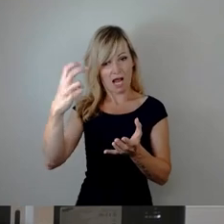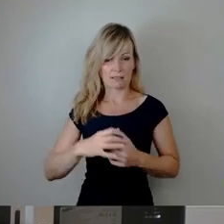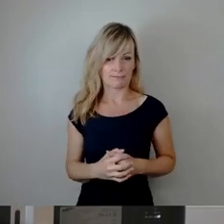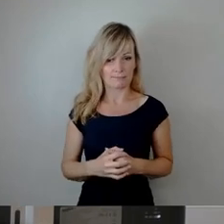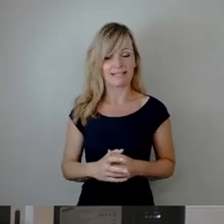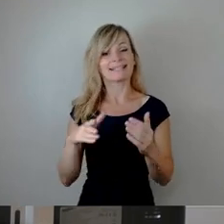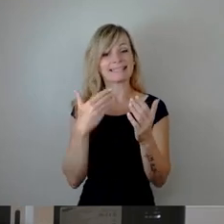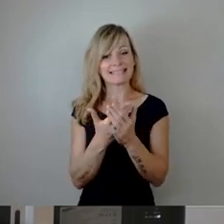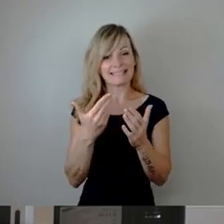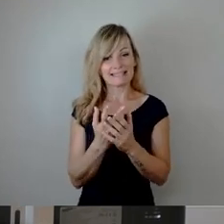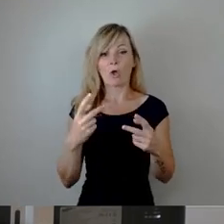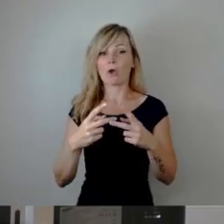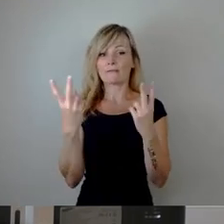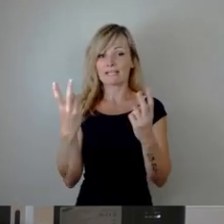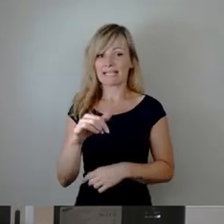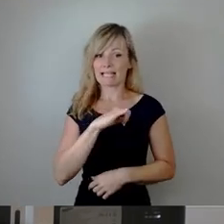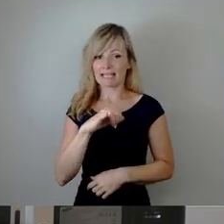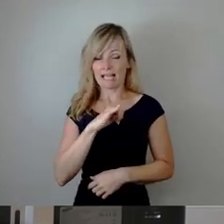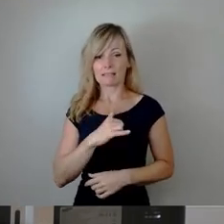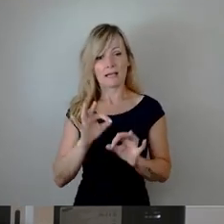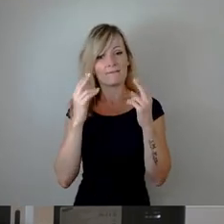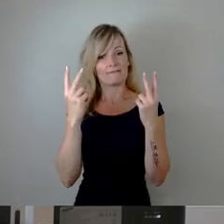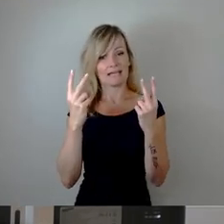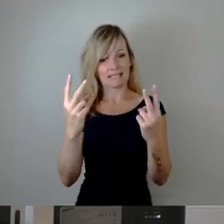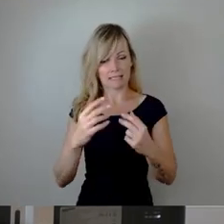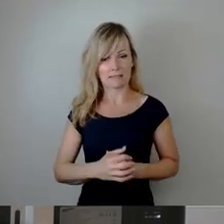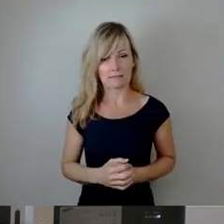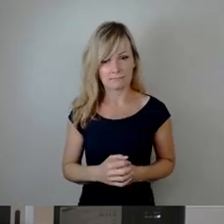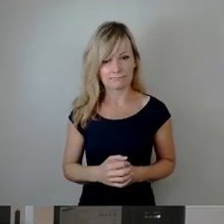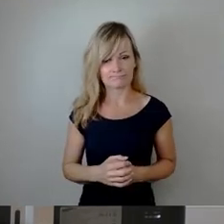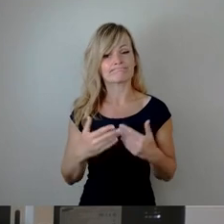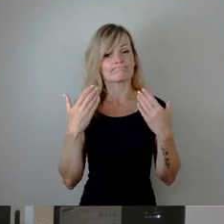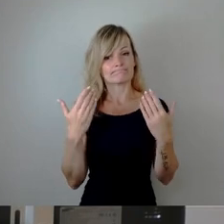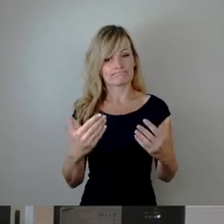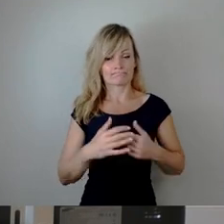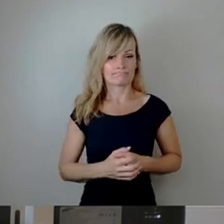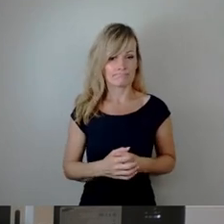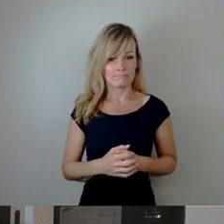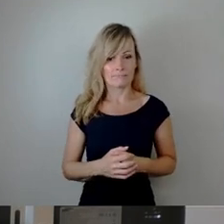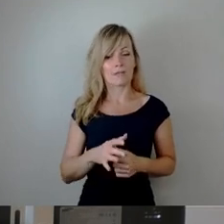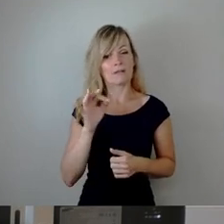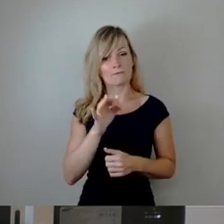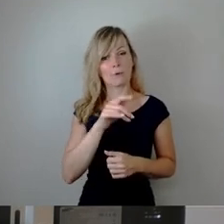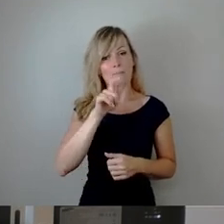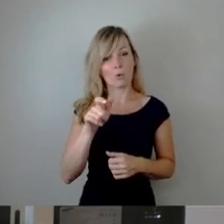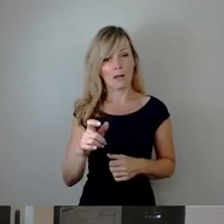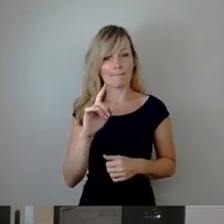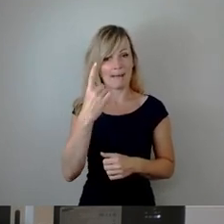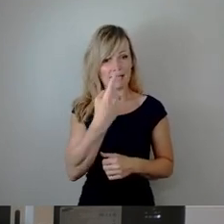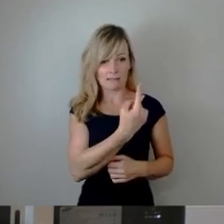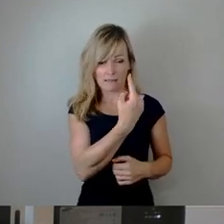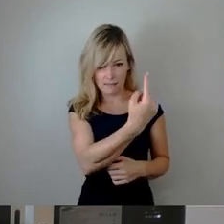öffentlichen Interesses an der Beibehaltung ist letztlich zum Sache des Bürgermeisters oder Sache der